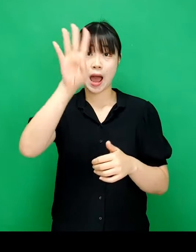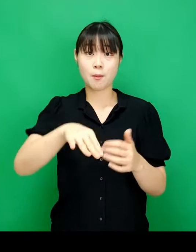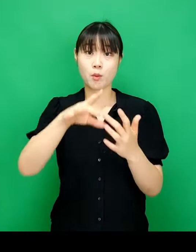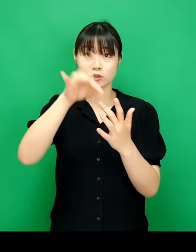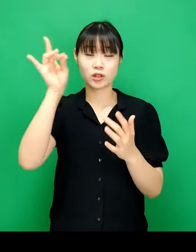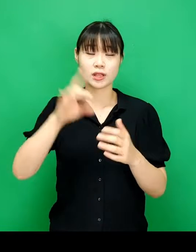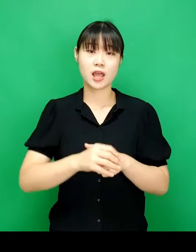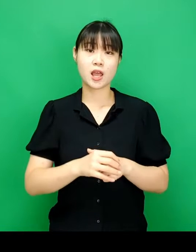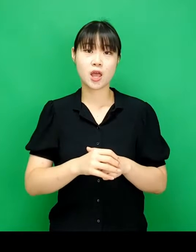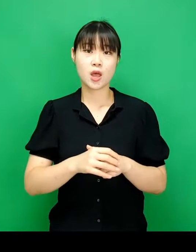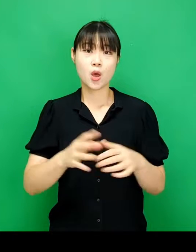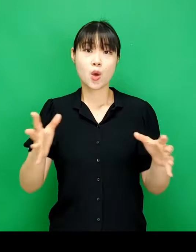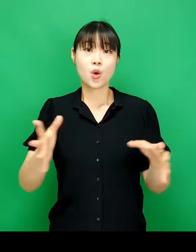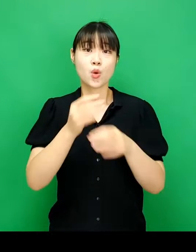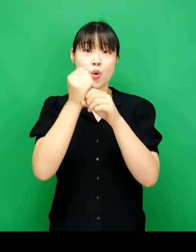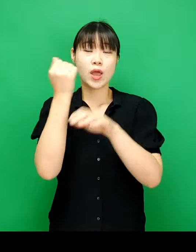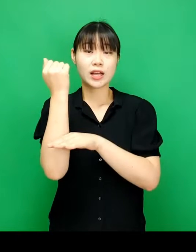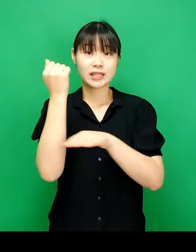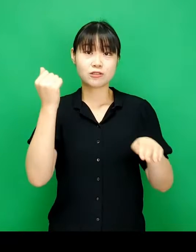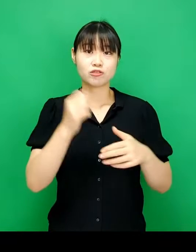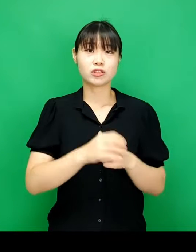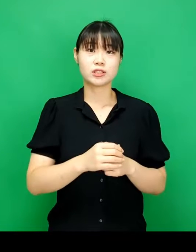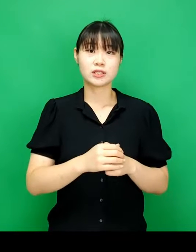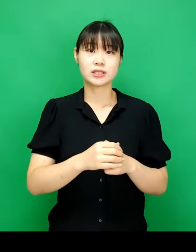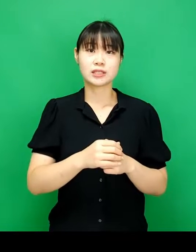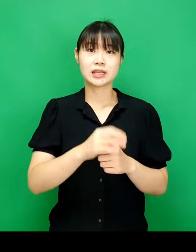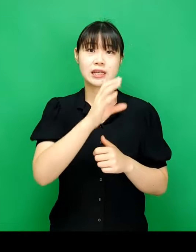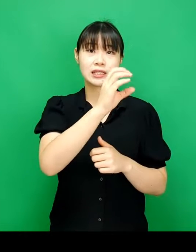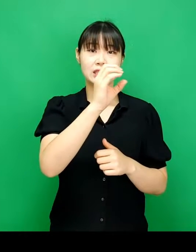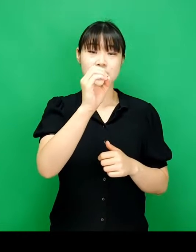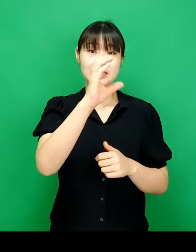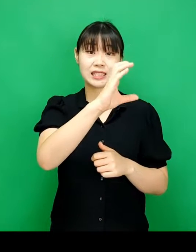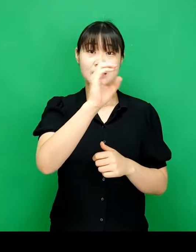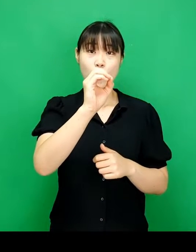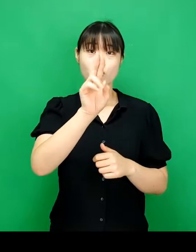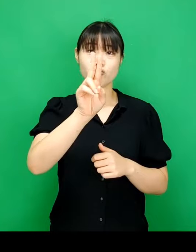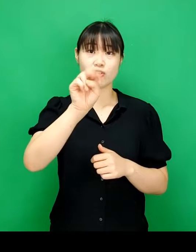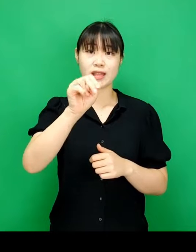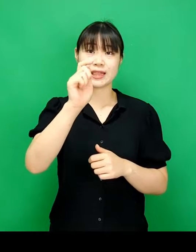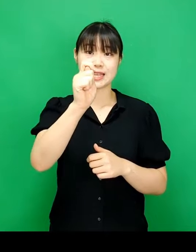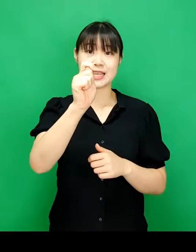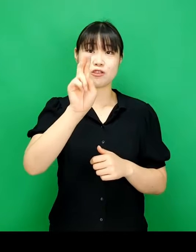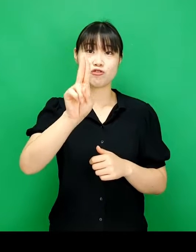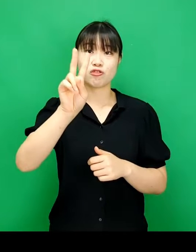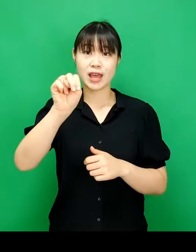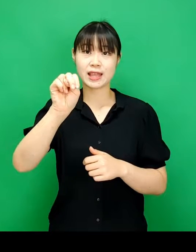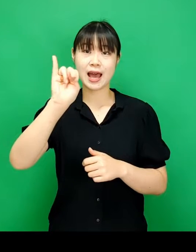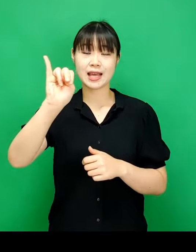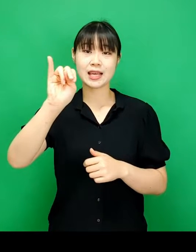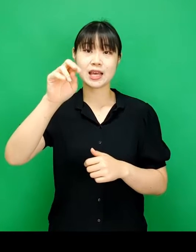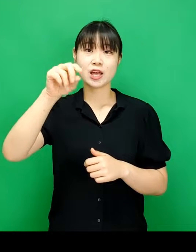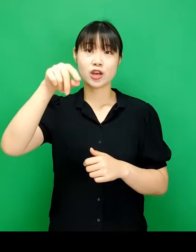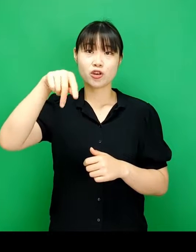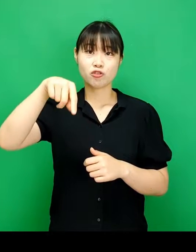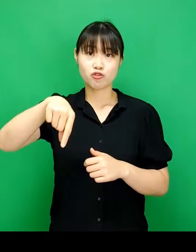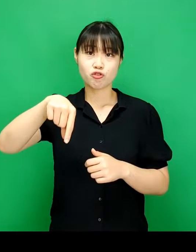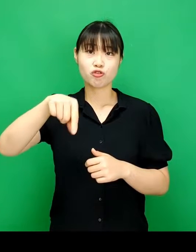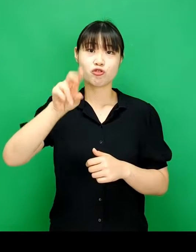성명 항목을 선택합니다 요약 기준은 카운트 유니크입니다